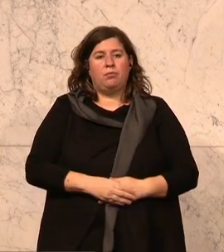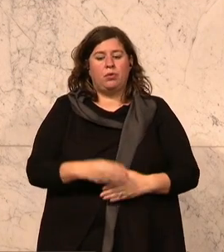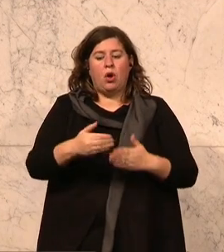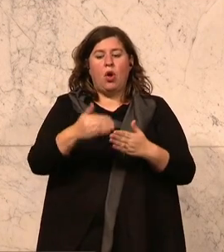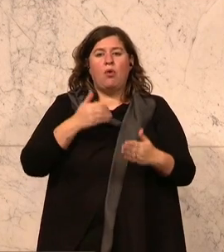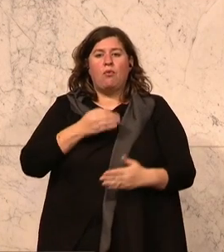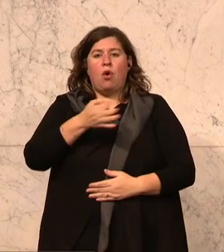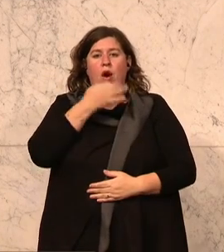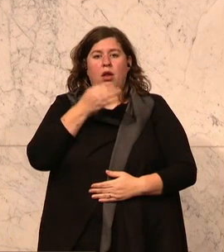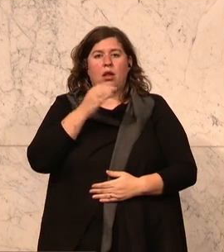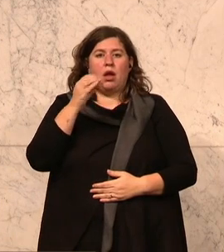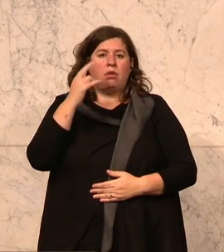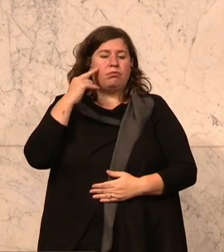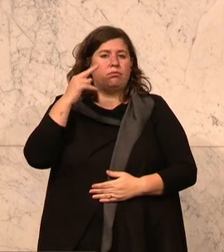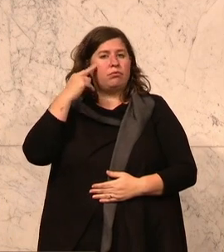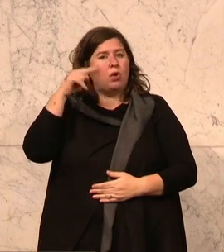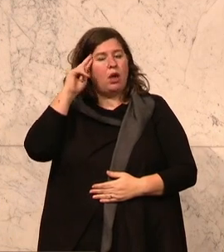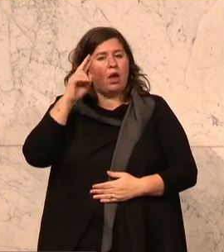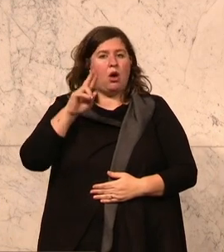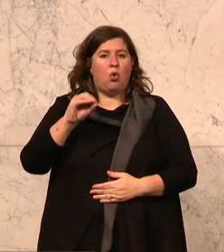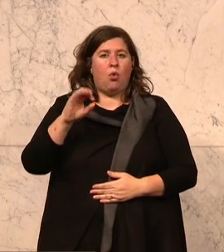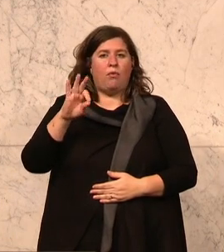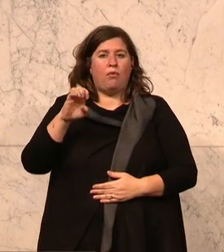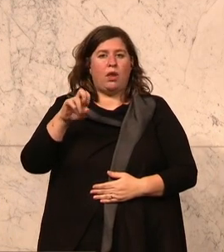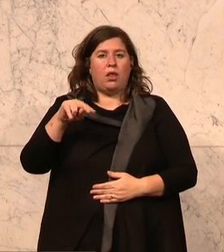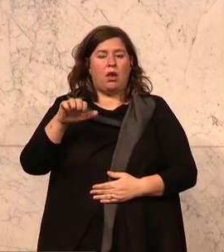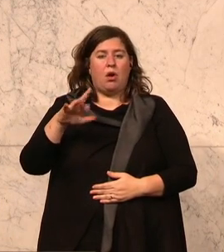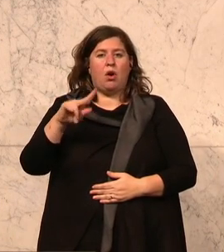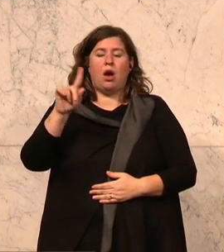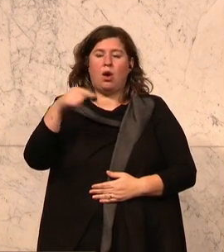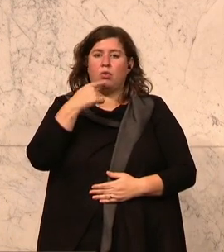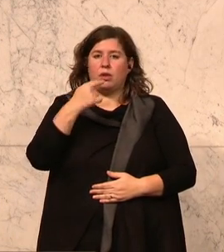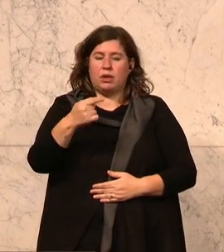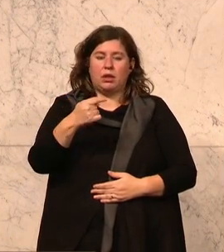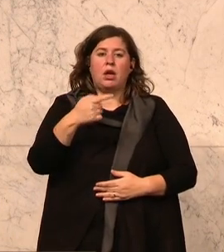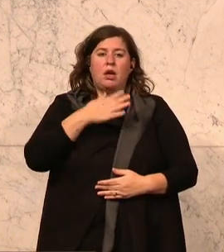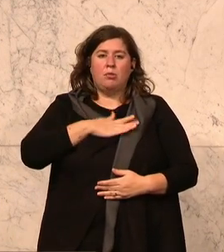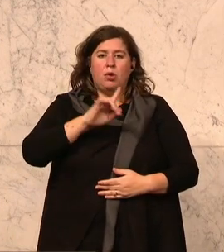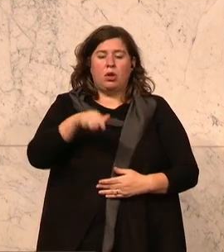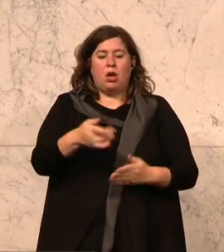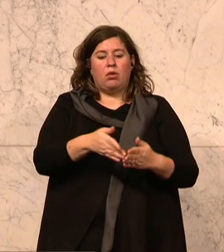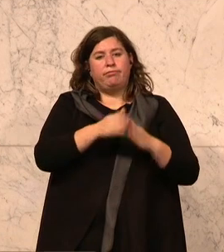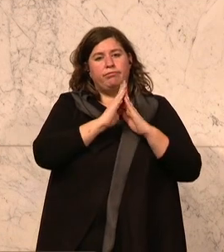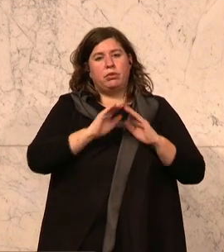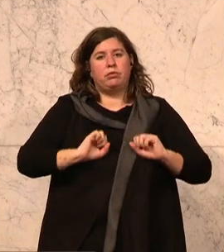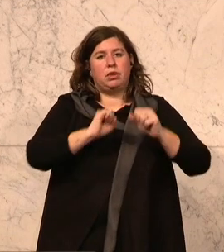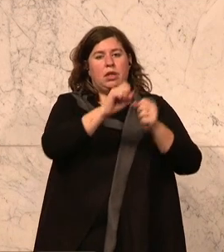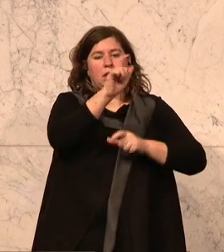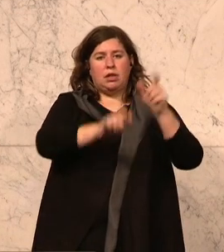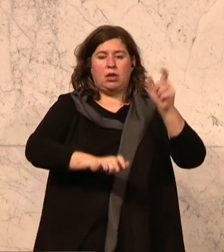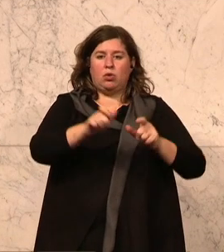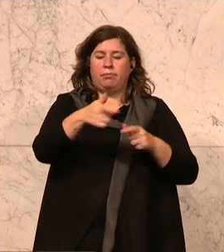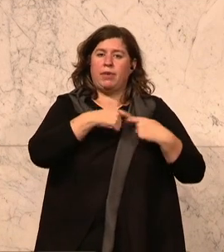Fritz Ofenauer hat diese Petition gerade angesprochen. Und auch ich möchte mich bei den Initiatoren dieser Petition